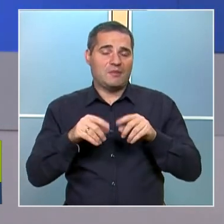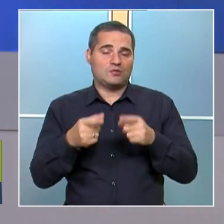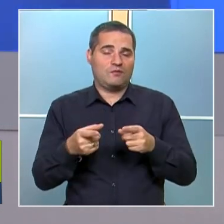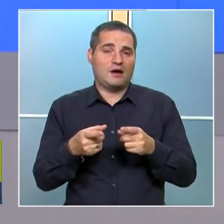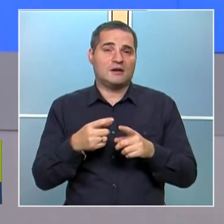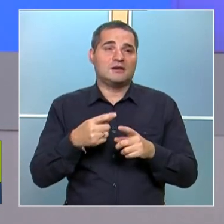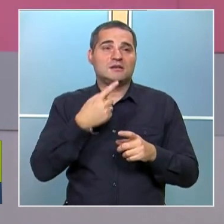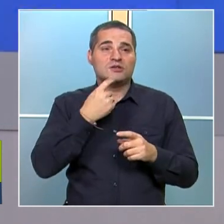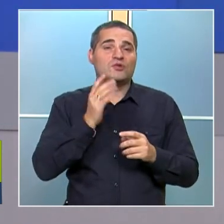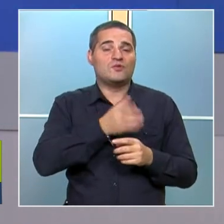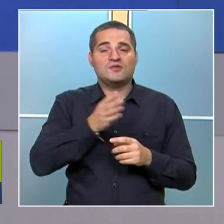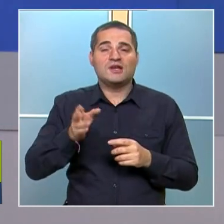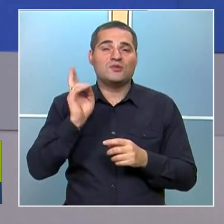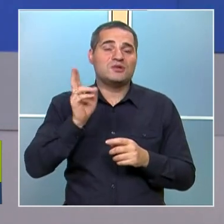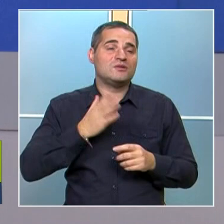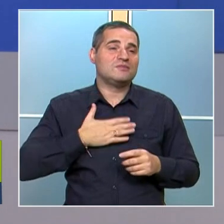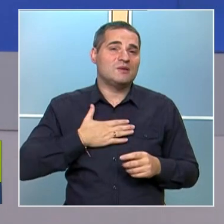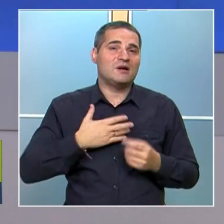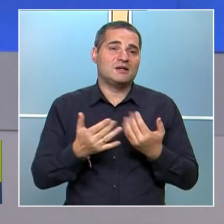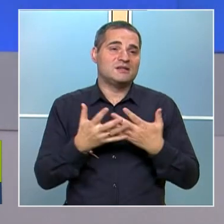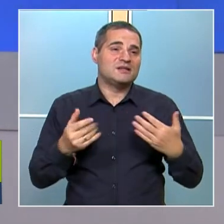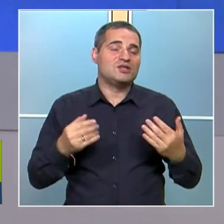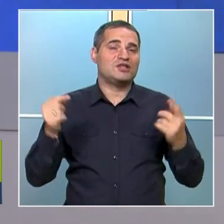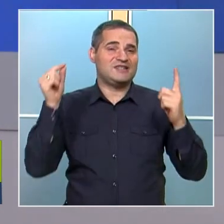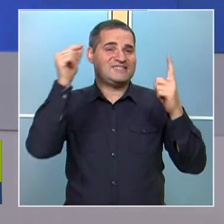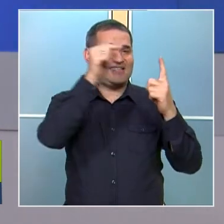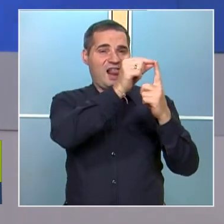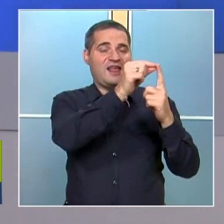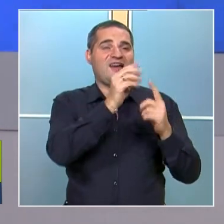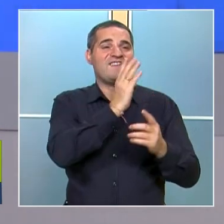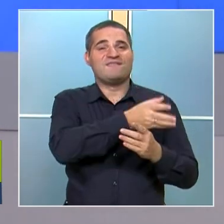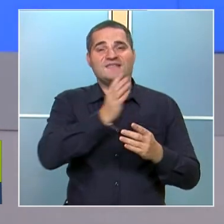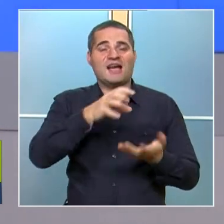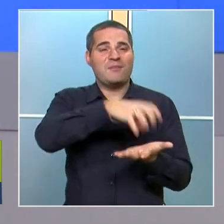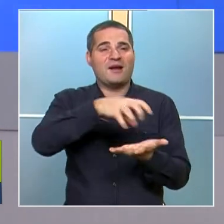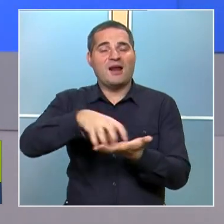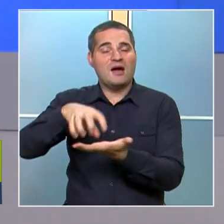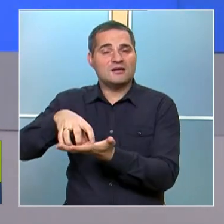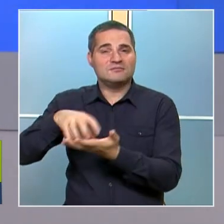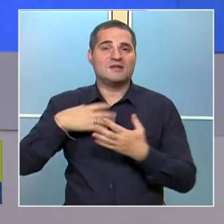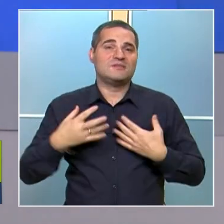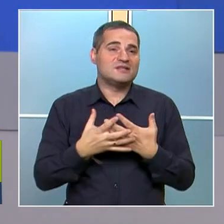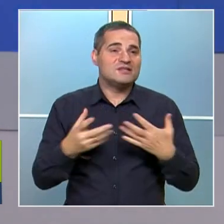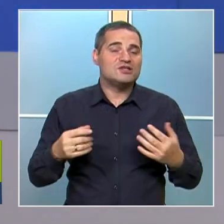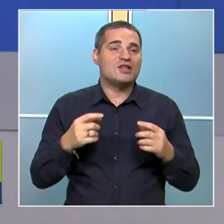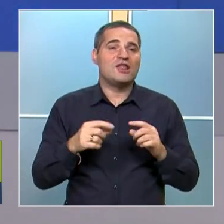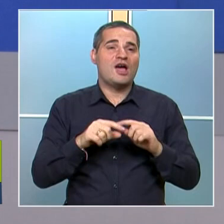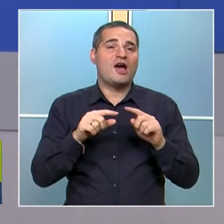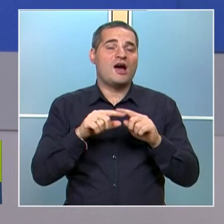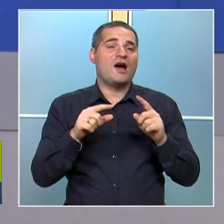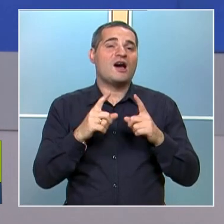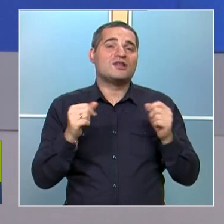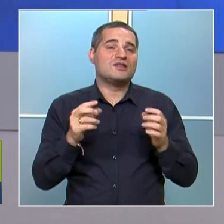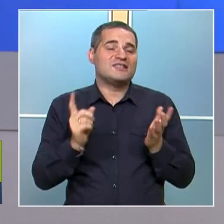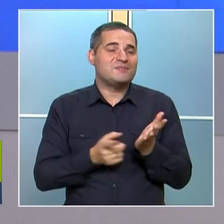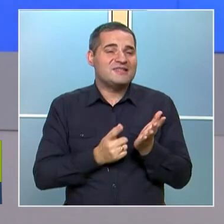Защото всеки учител има различна цел, всяка паралелка, има различен профил и в зависимост от